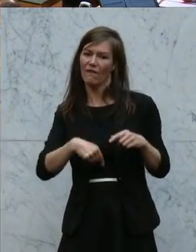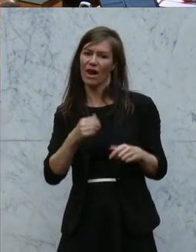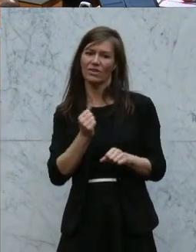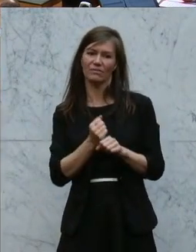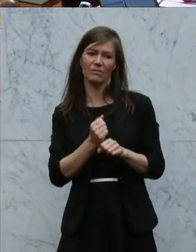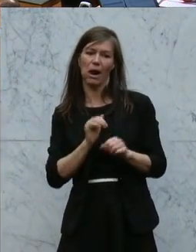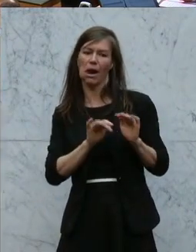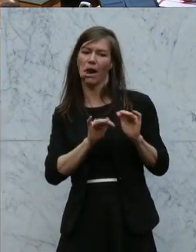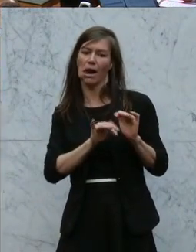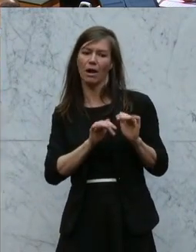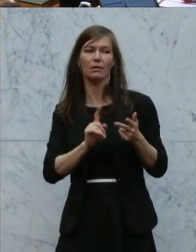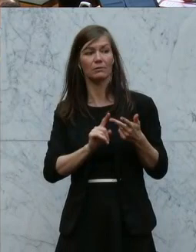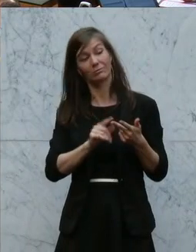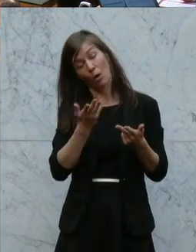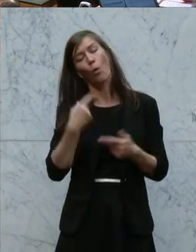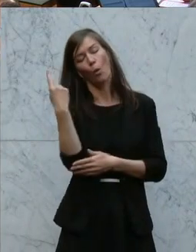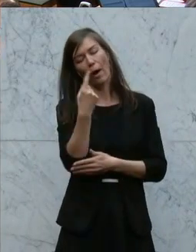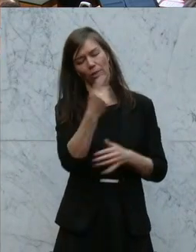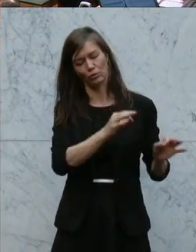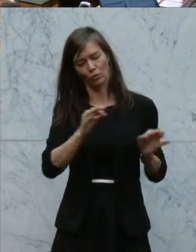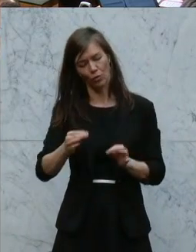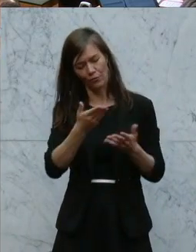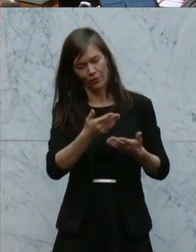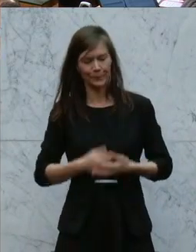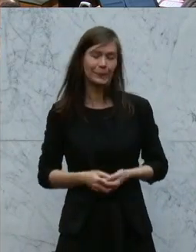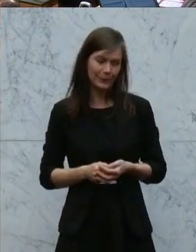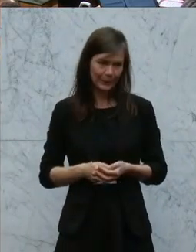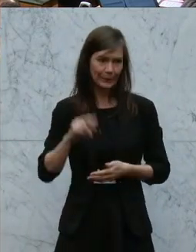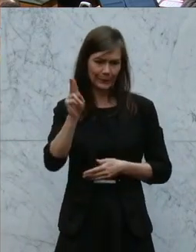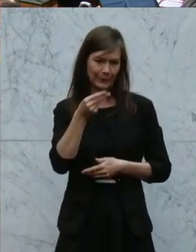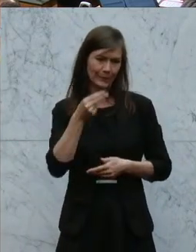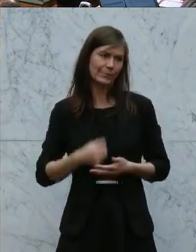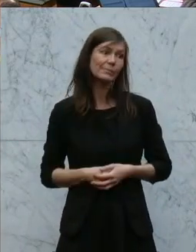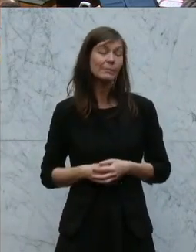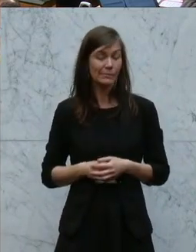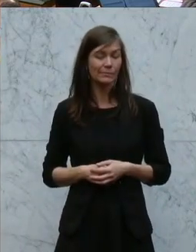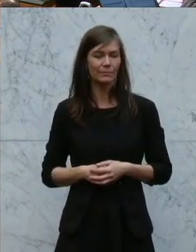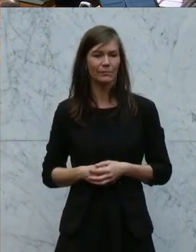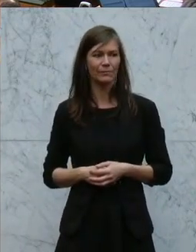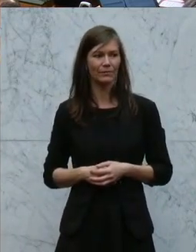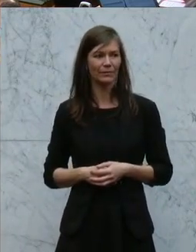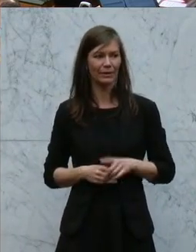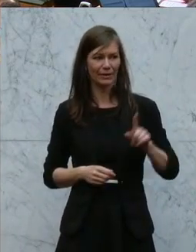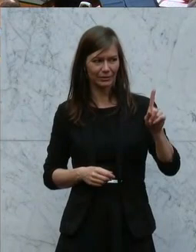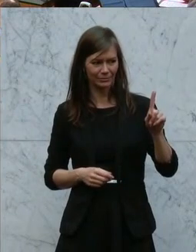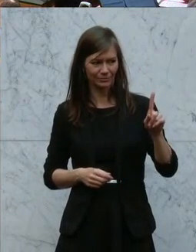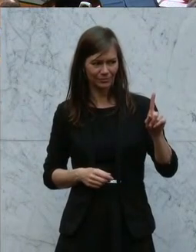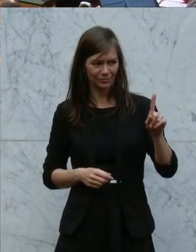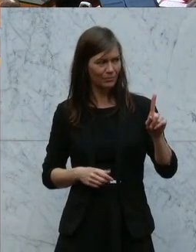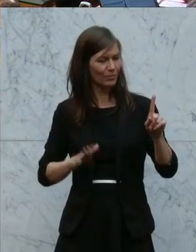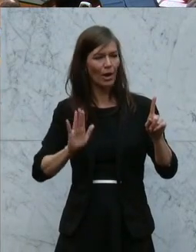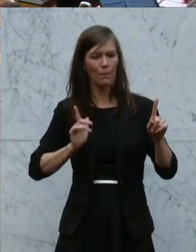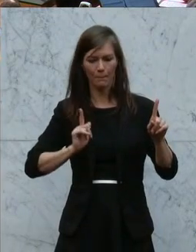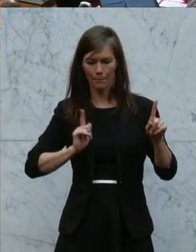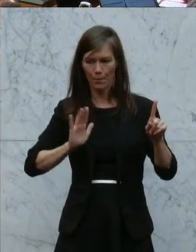mitverfolgen. Und am Wort ist die NEOS-Klubobfrau Beate Meindl-Reisinger. Moment, Frau Klubvorsitzende, ich habe